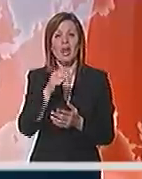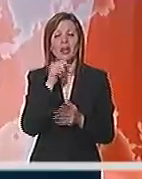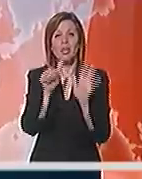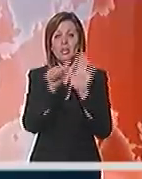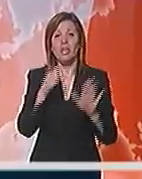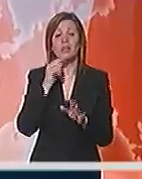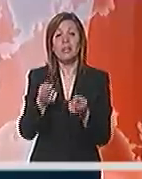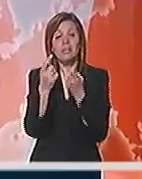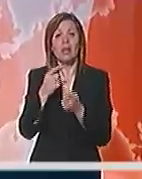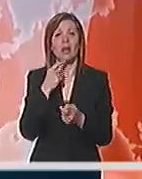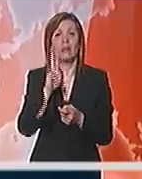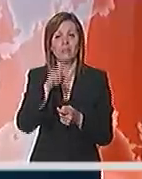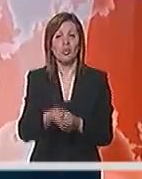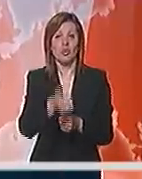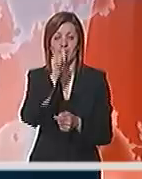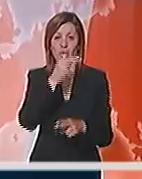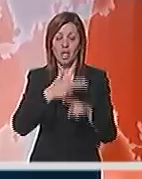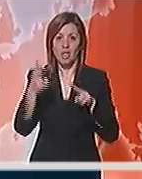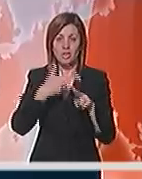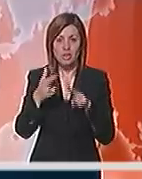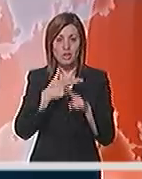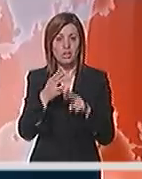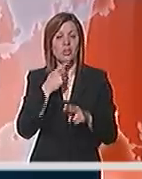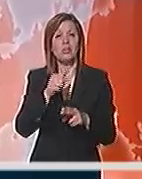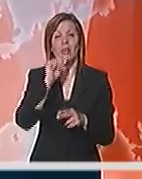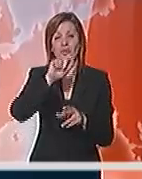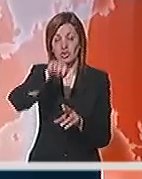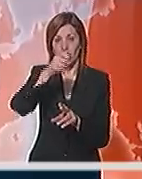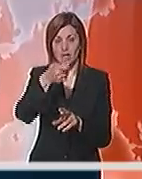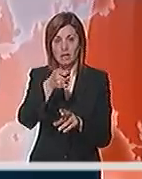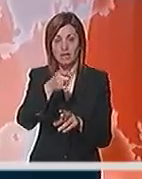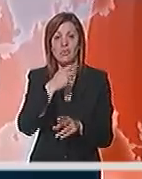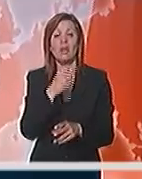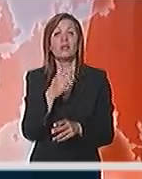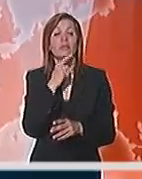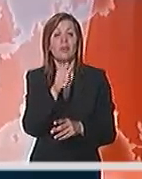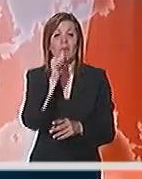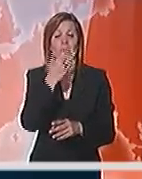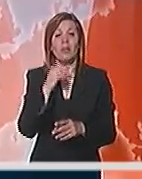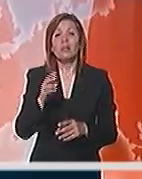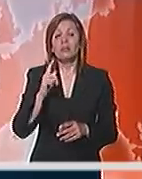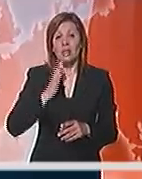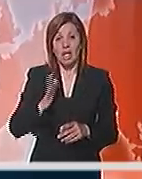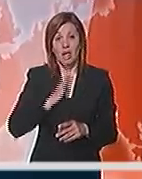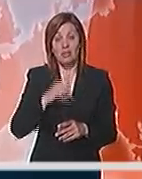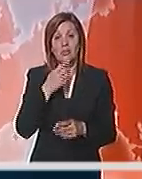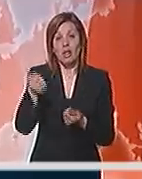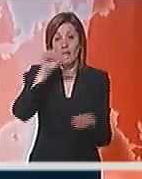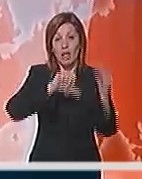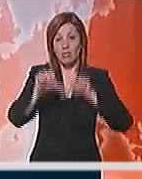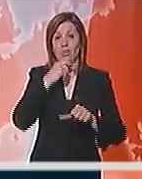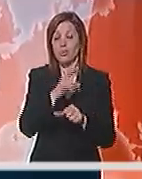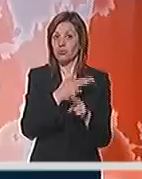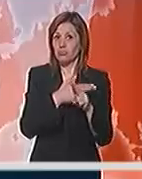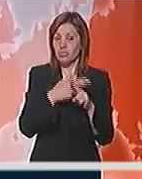susednih sela napokon piju ispravnu vodu iz gradske vodovodne mreže. Voda iz gradske vodovodne mreže, hemijski i bakteriološki, je